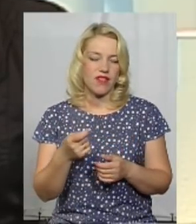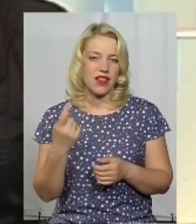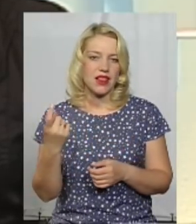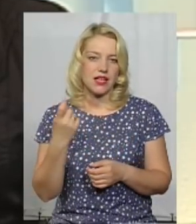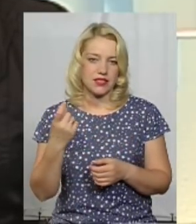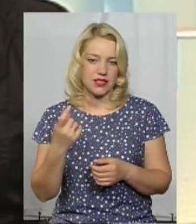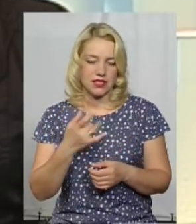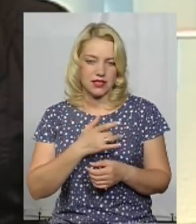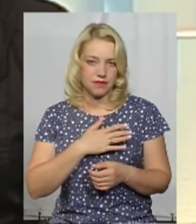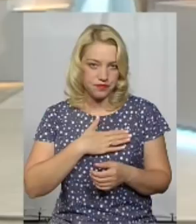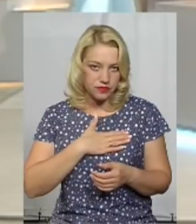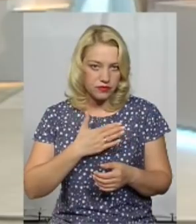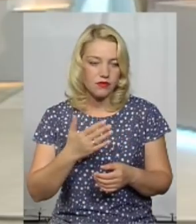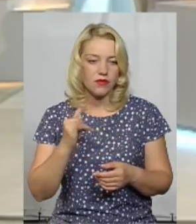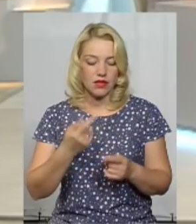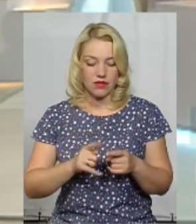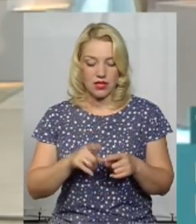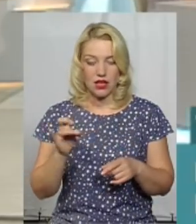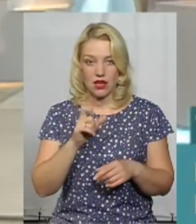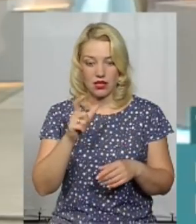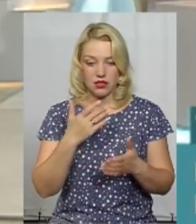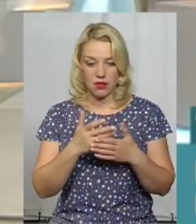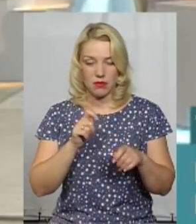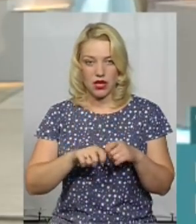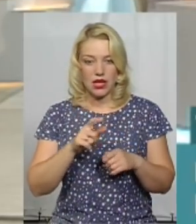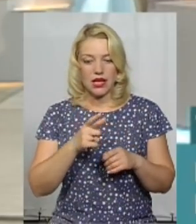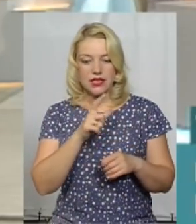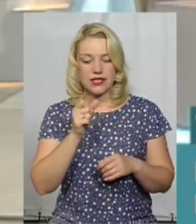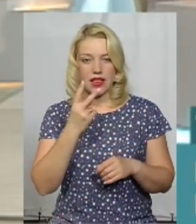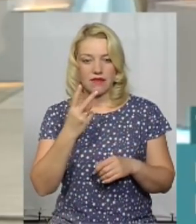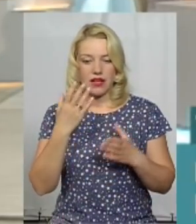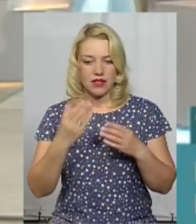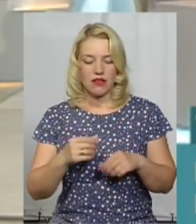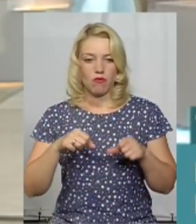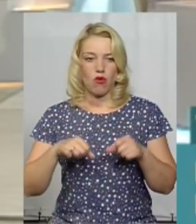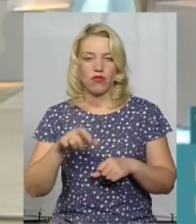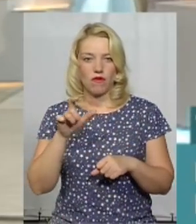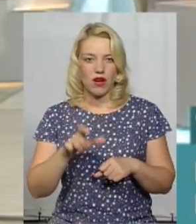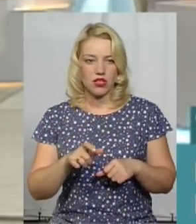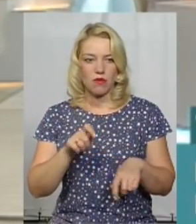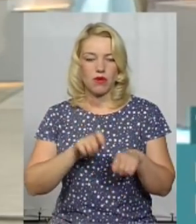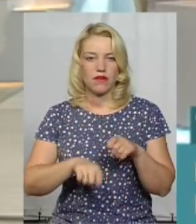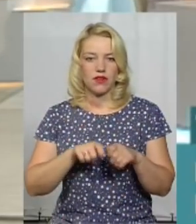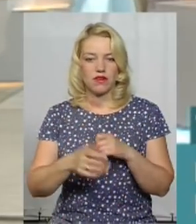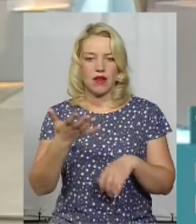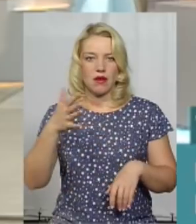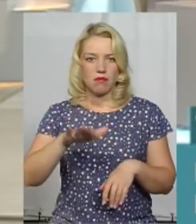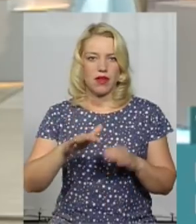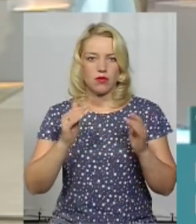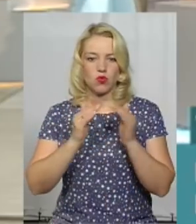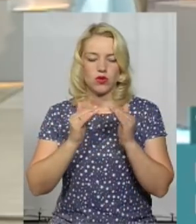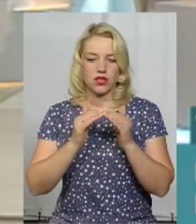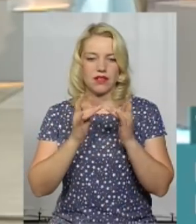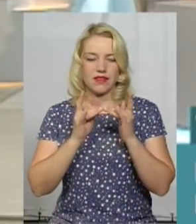є перевірка, наприклад, цей раз за два дні оповноважений перевірив 5 будинків інтернатів, які